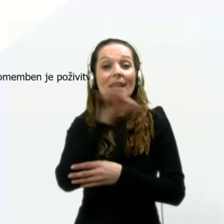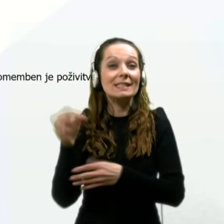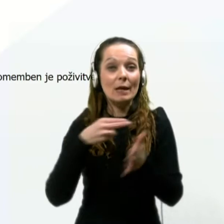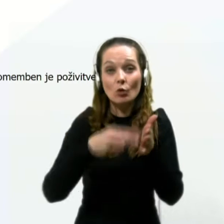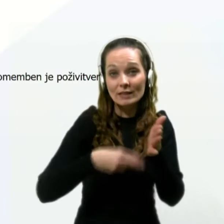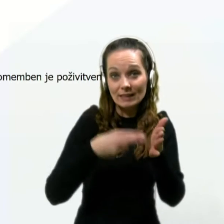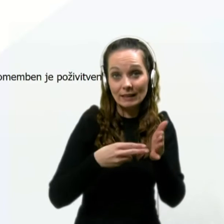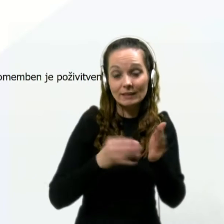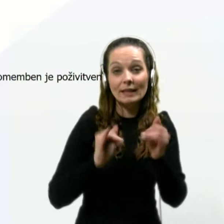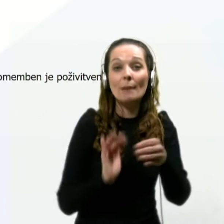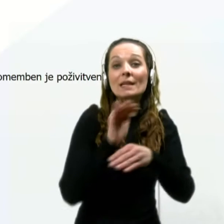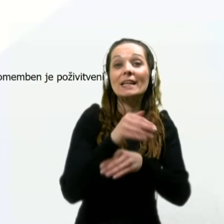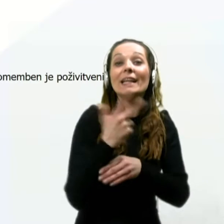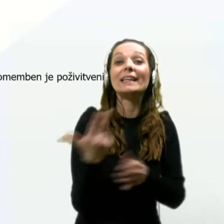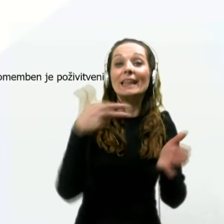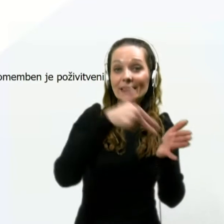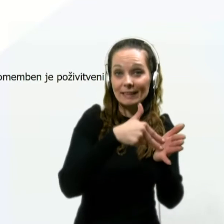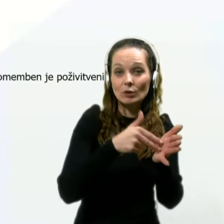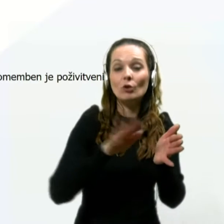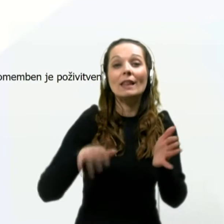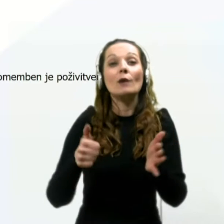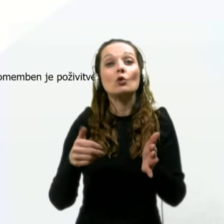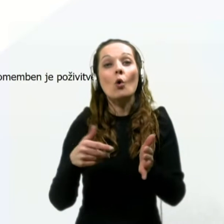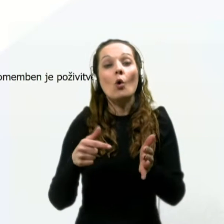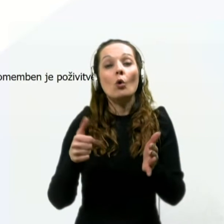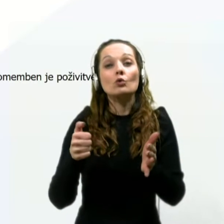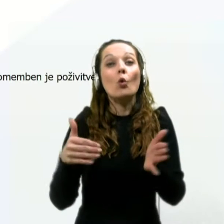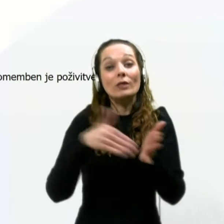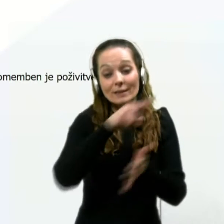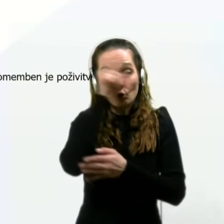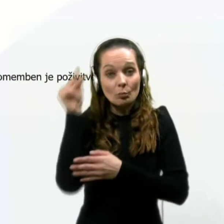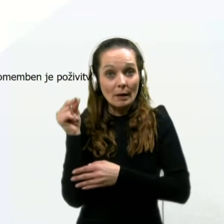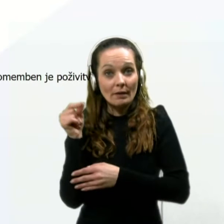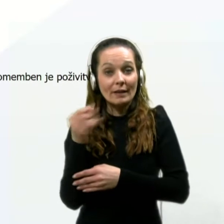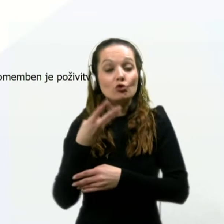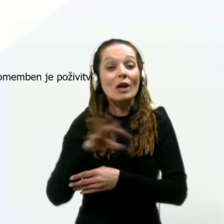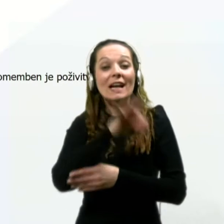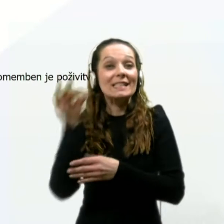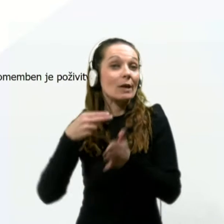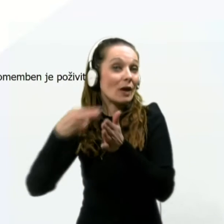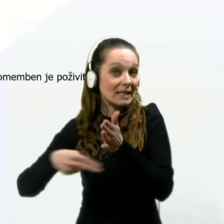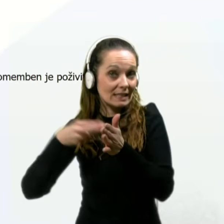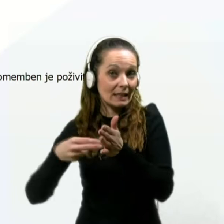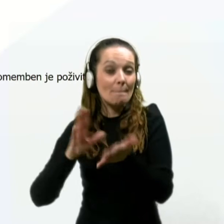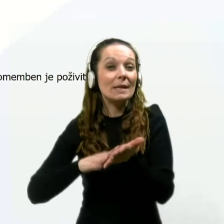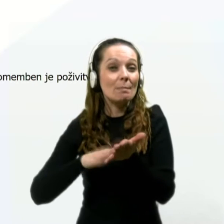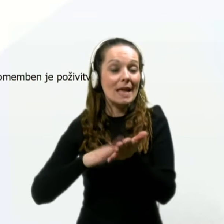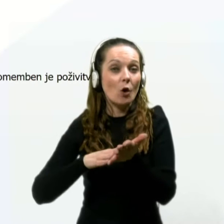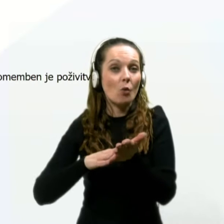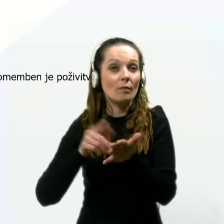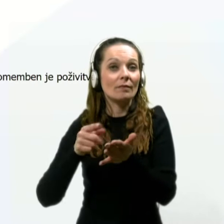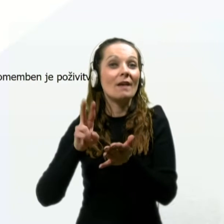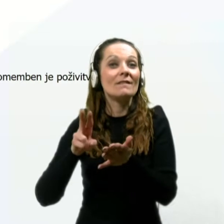incidenco smo presegli 3 tisoč, na 100 tisoč prebivalcev. 14-dnevna incidenca primerov v